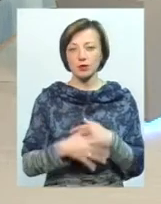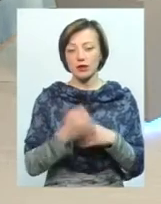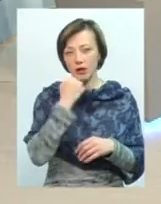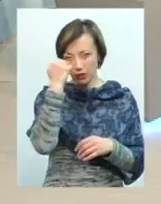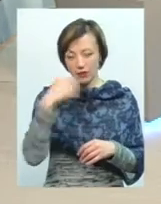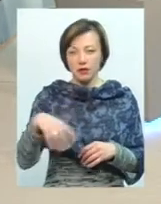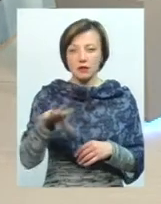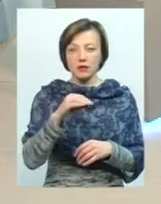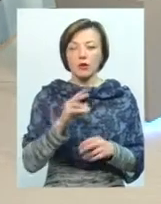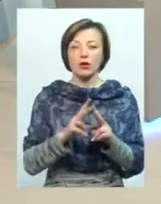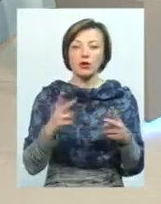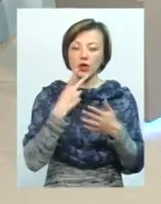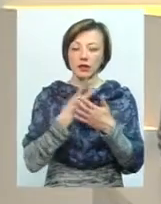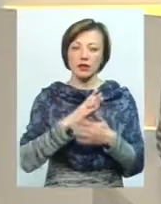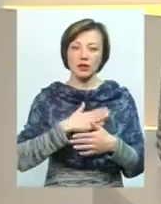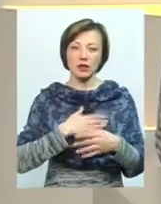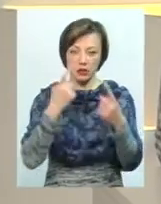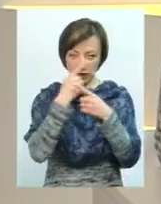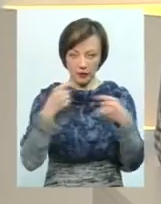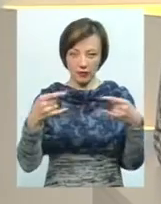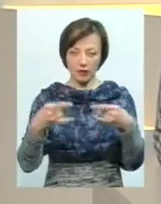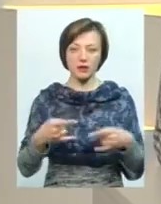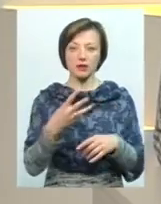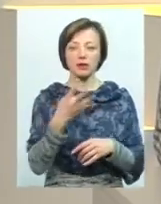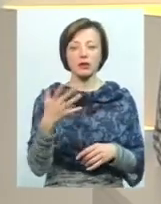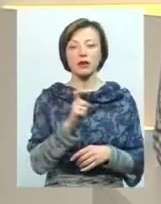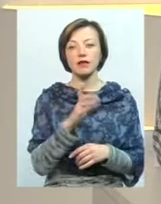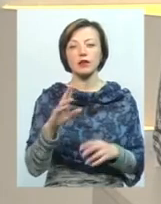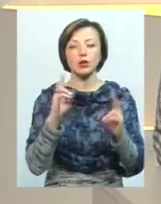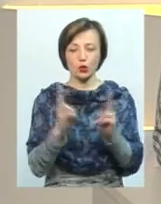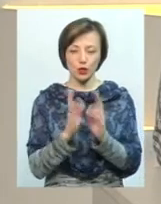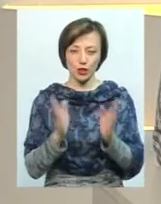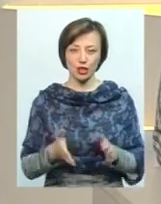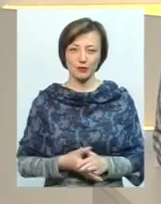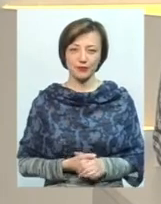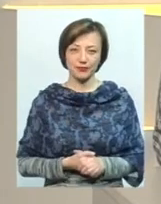всім. Дякую всім, хто дивився наш ефір ці 35 хвилин. До зустрічі.